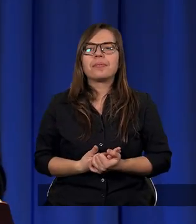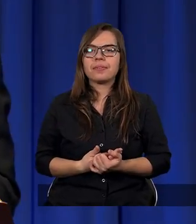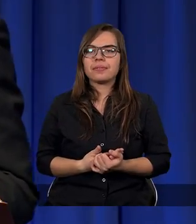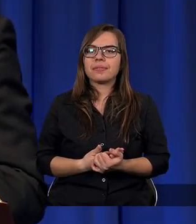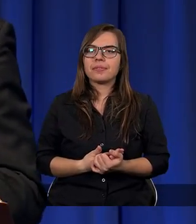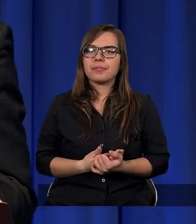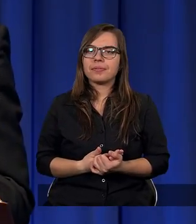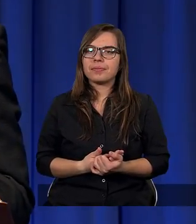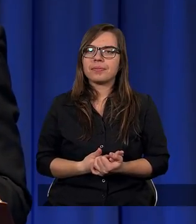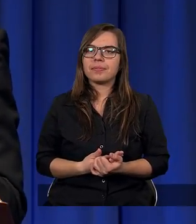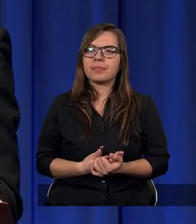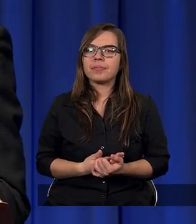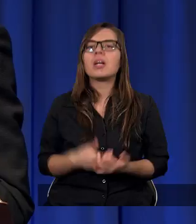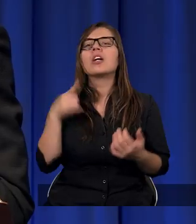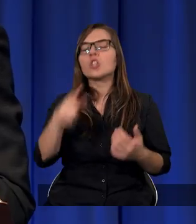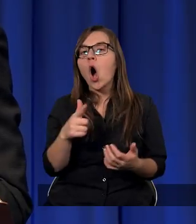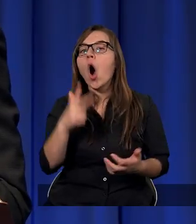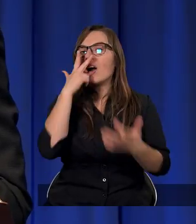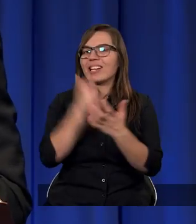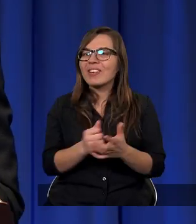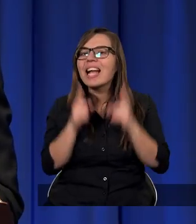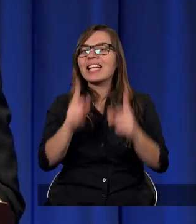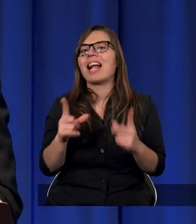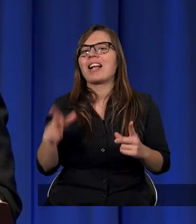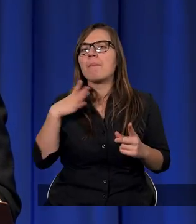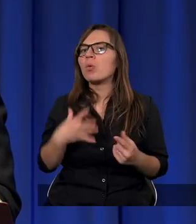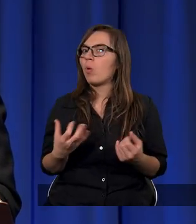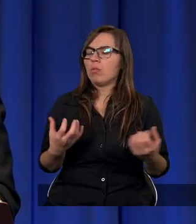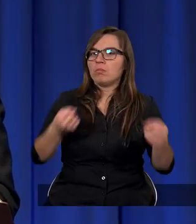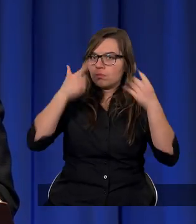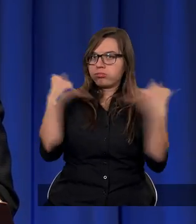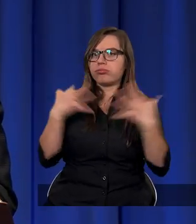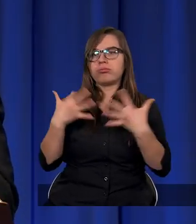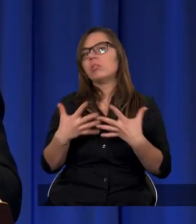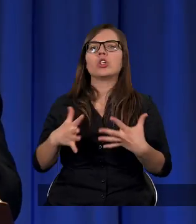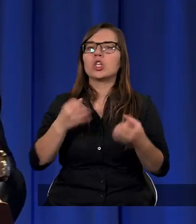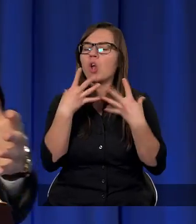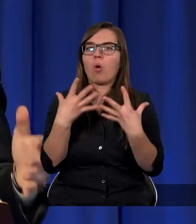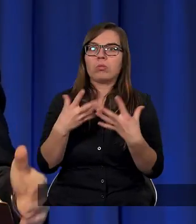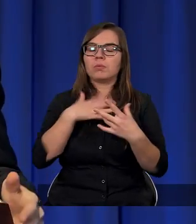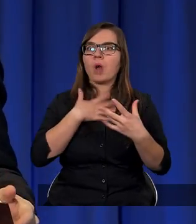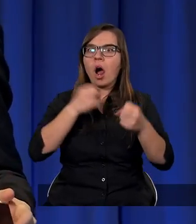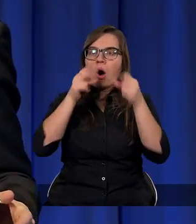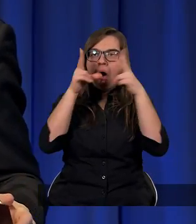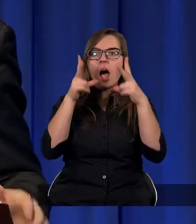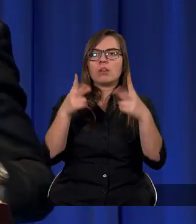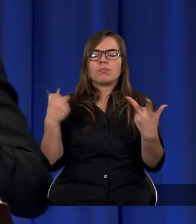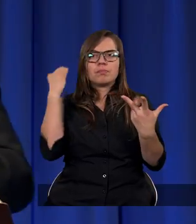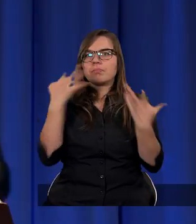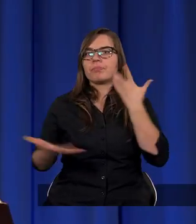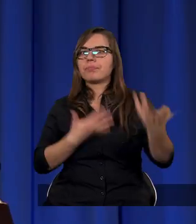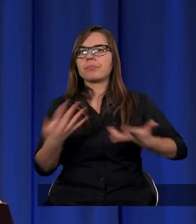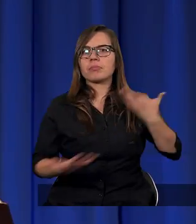I to stwierdzenie było na tyle szokujące w tym czasie, że wielu właśnie wśród teologów no